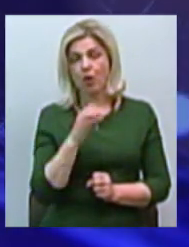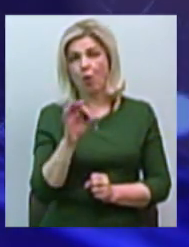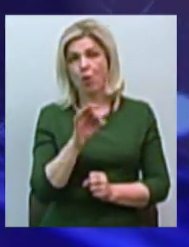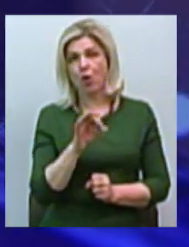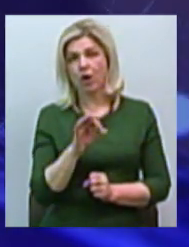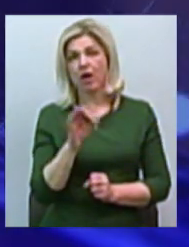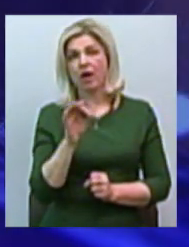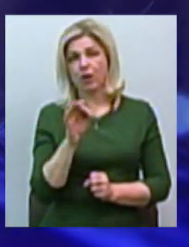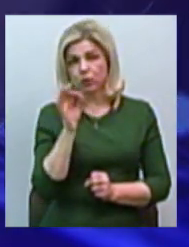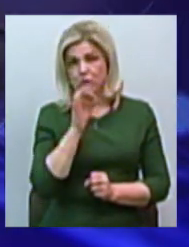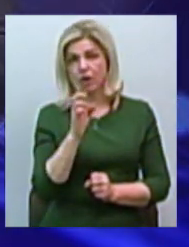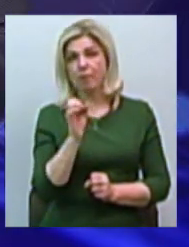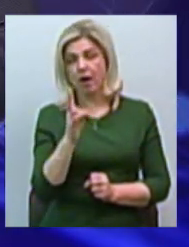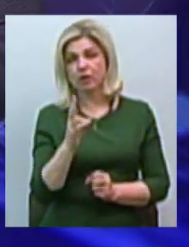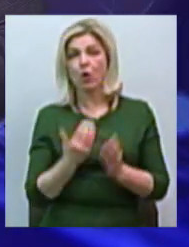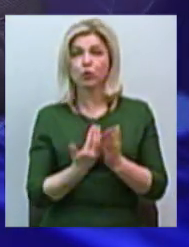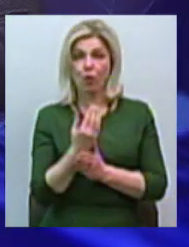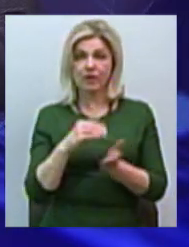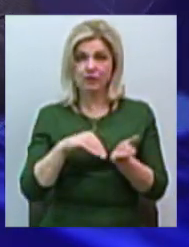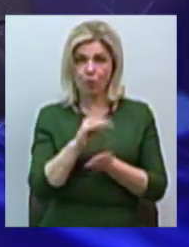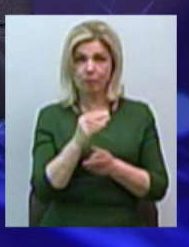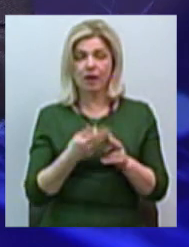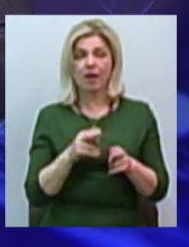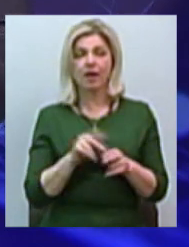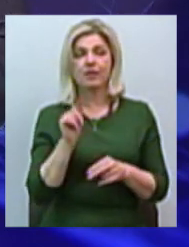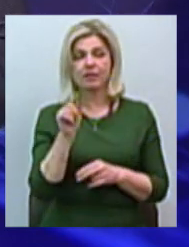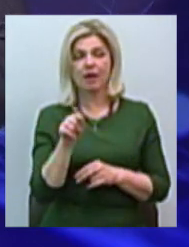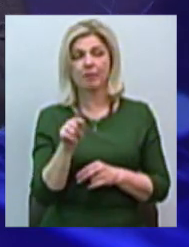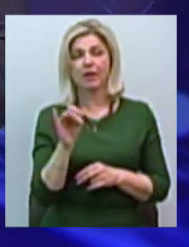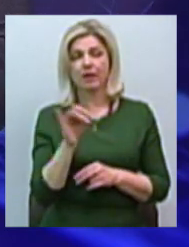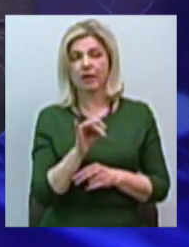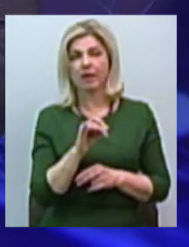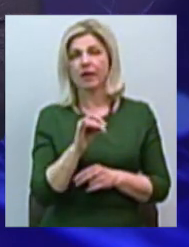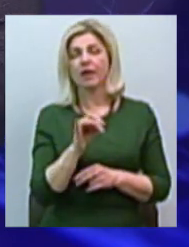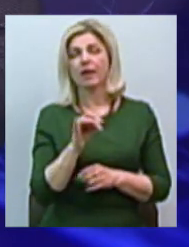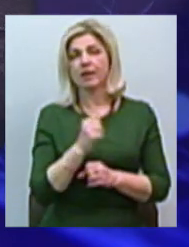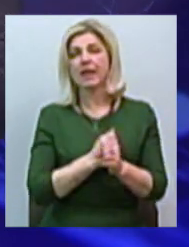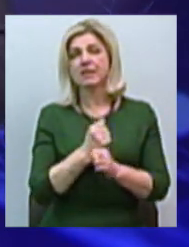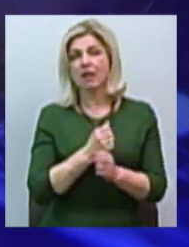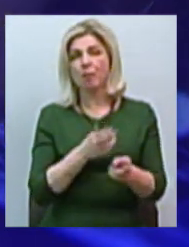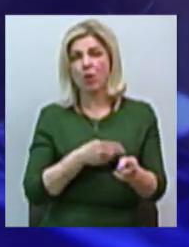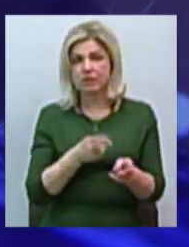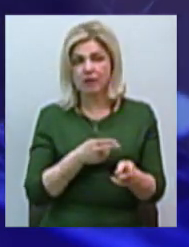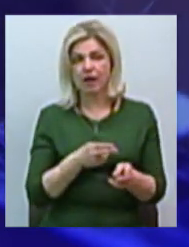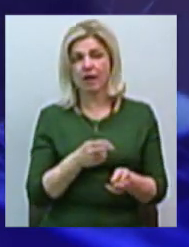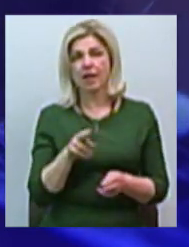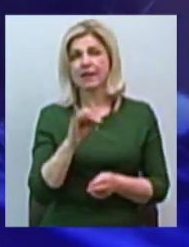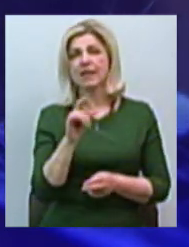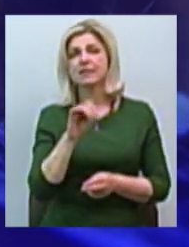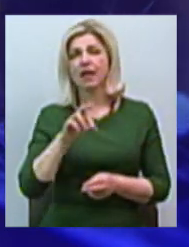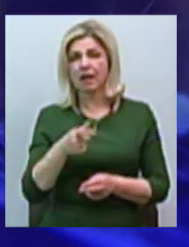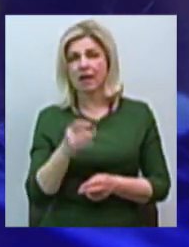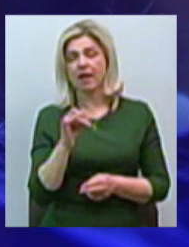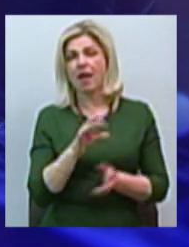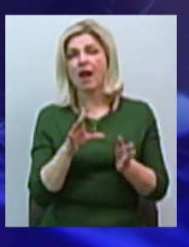нових закупили, це там і дізель-поезда, і електровозы,